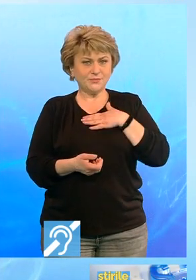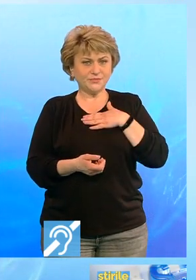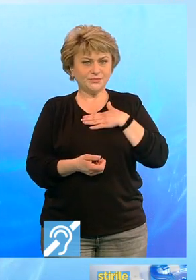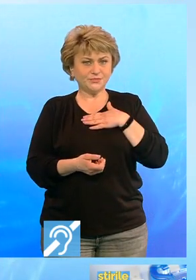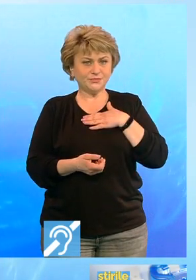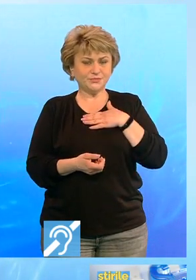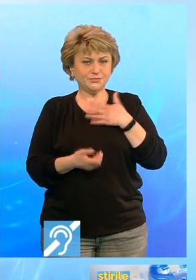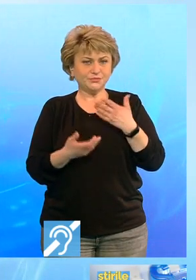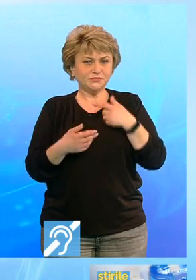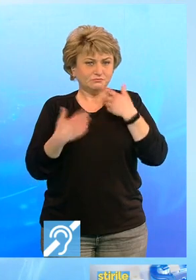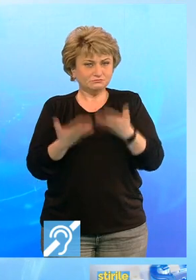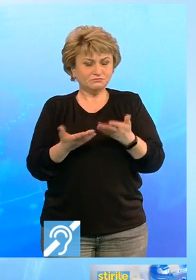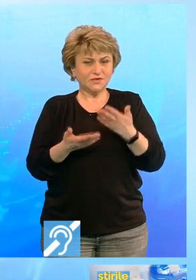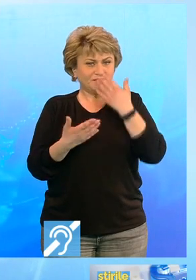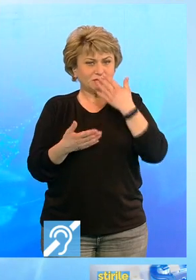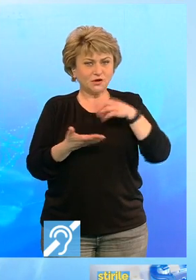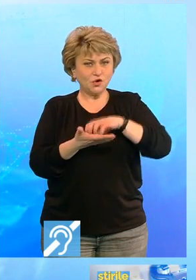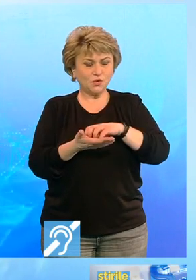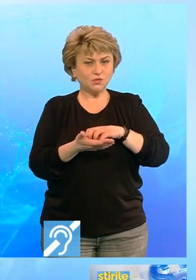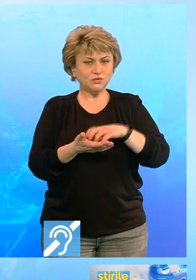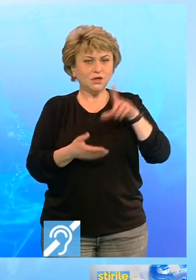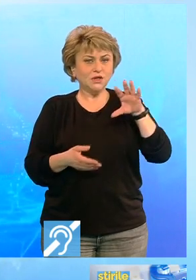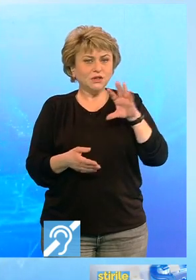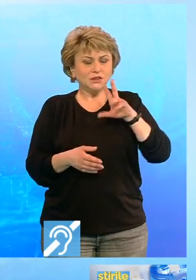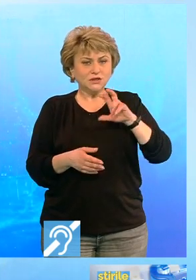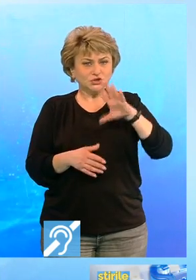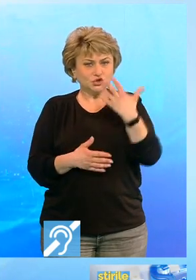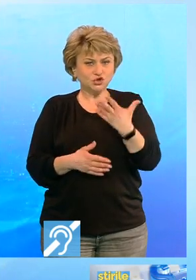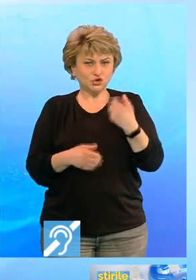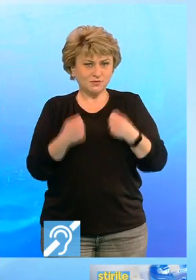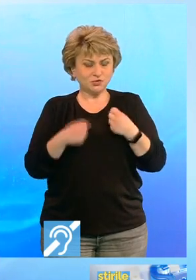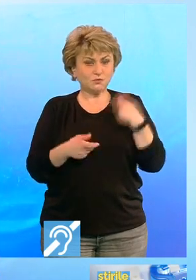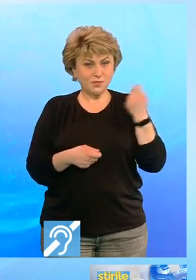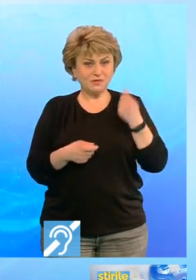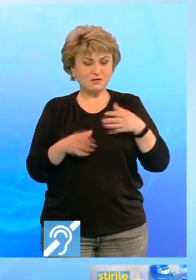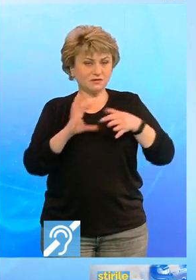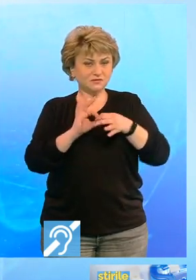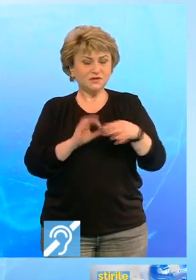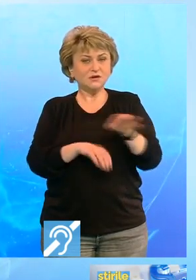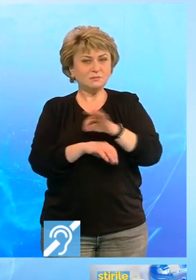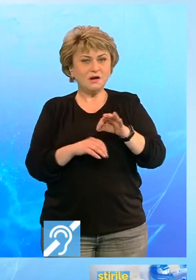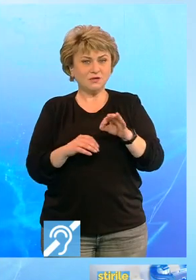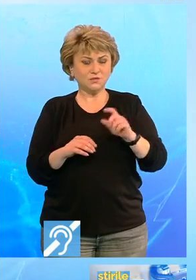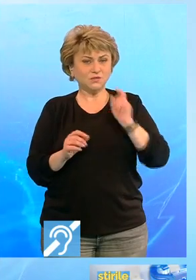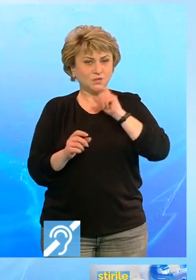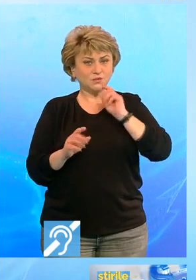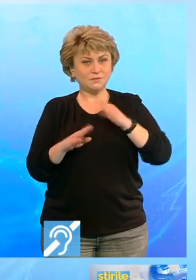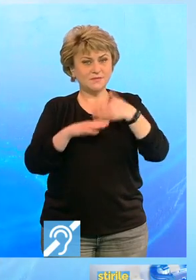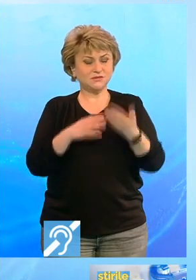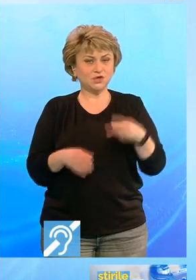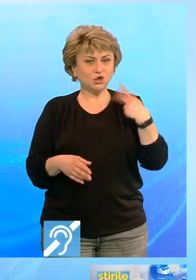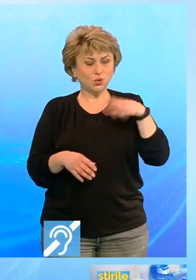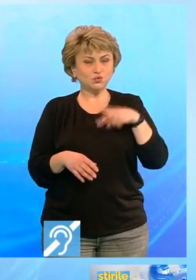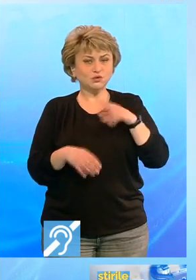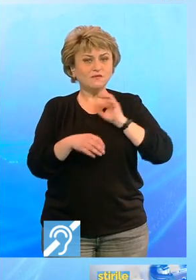Am alocat la fața locului 35 de autospeciale. Pompieri au activat planul roșu, iar peste 200 de